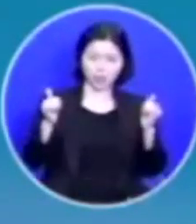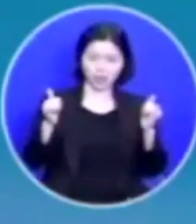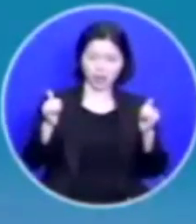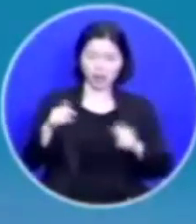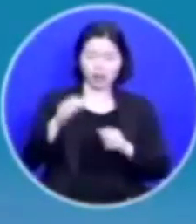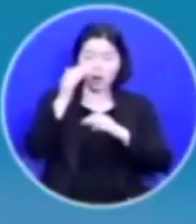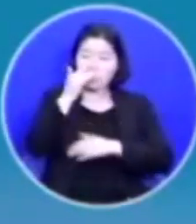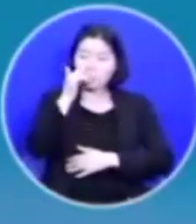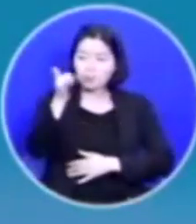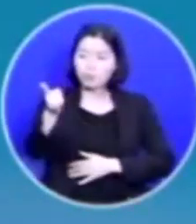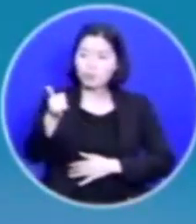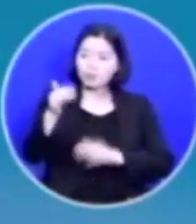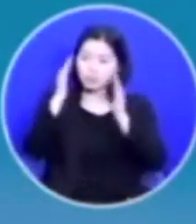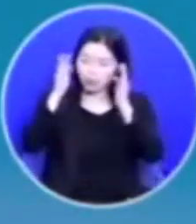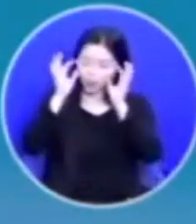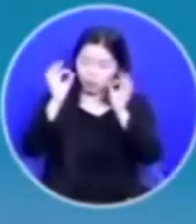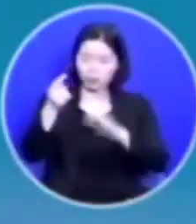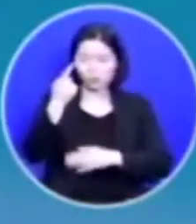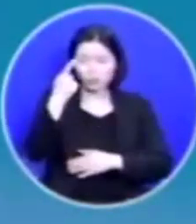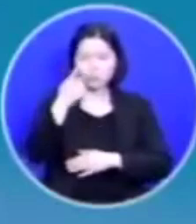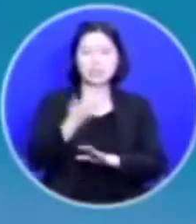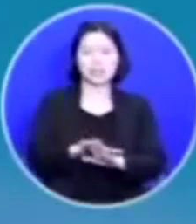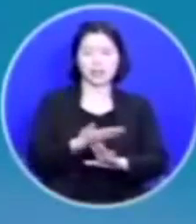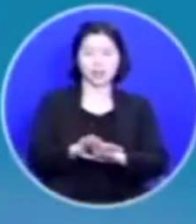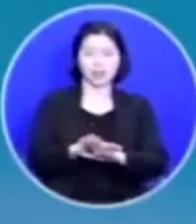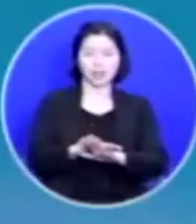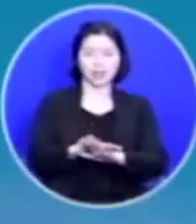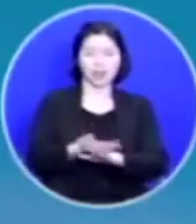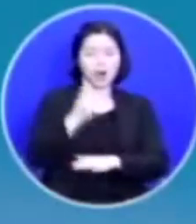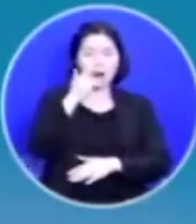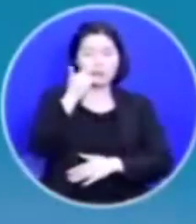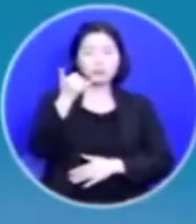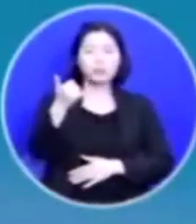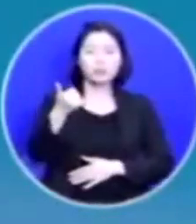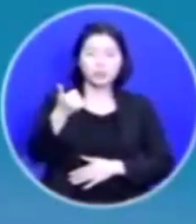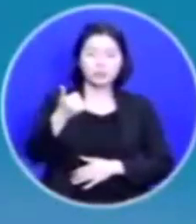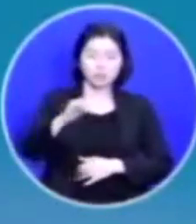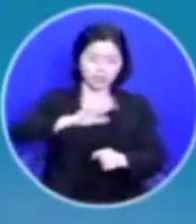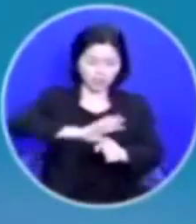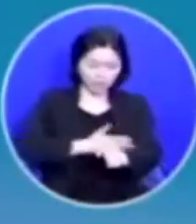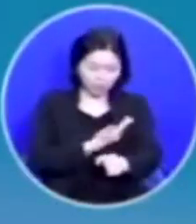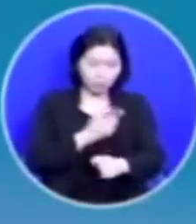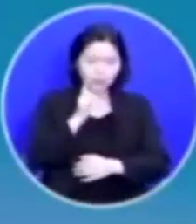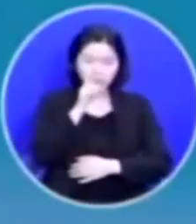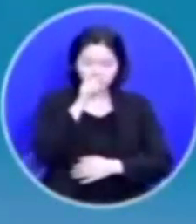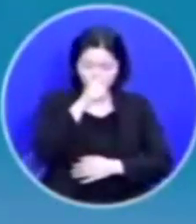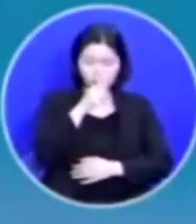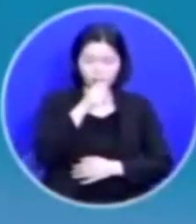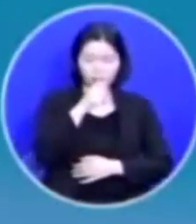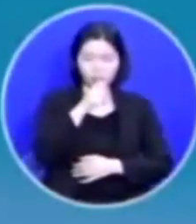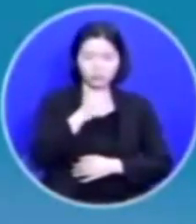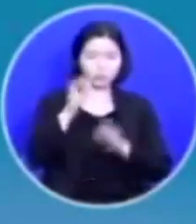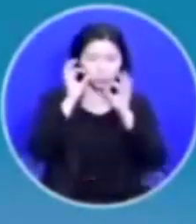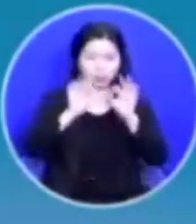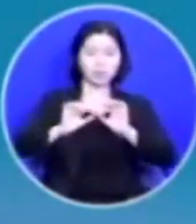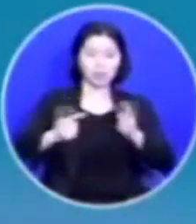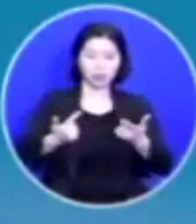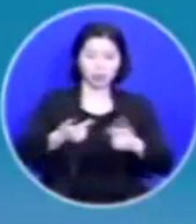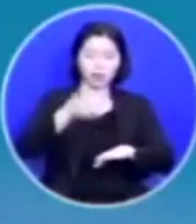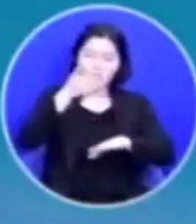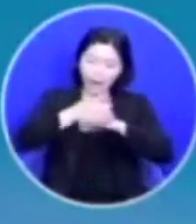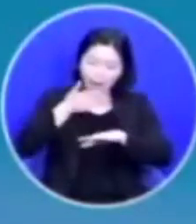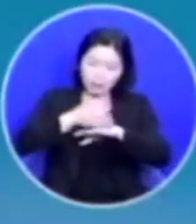눈이 다른 겁니다 부모님의 어떤 잘못이나 허물은 보이지 않고 항상 부모님을 고맙게만 그렇게